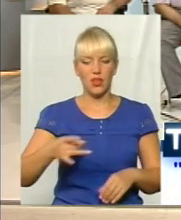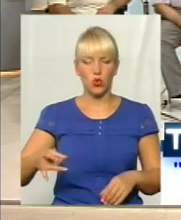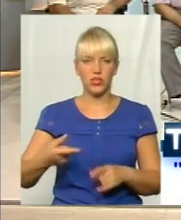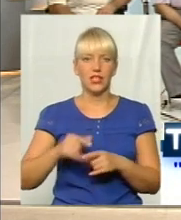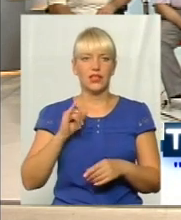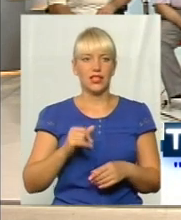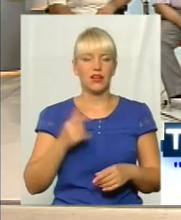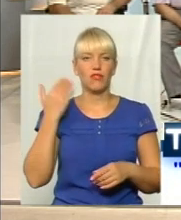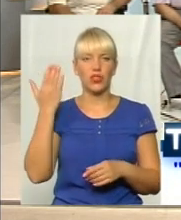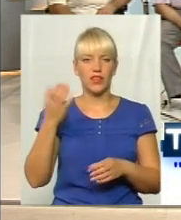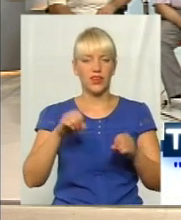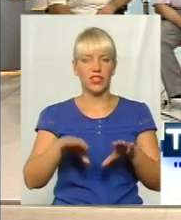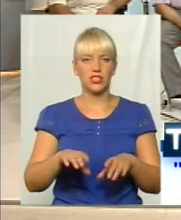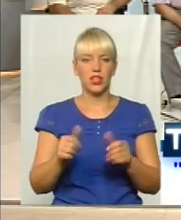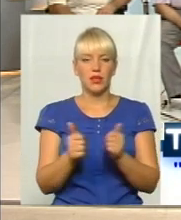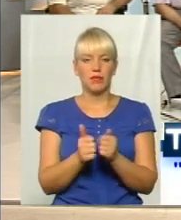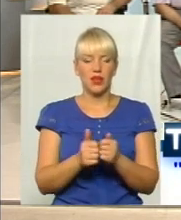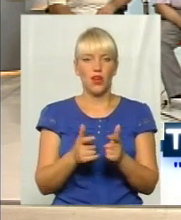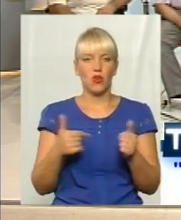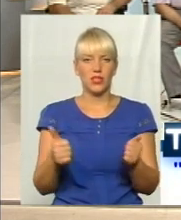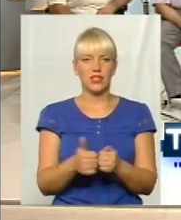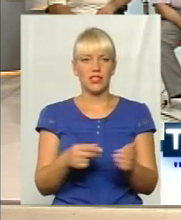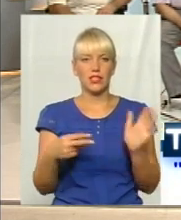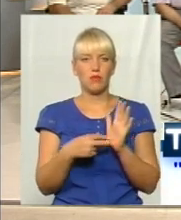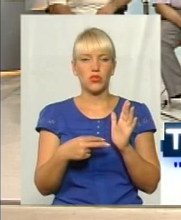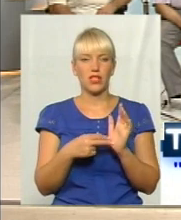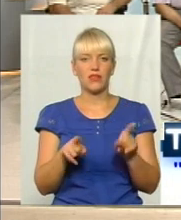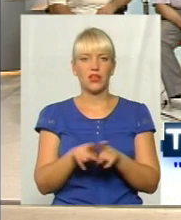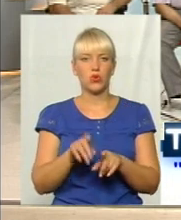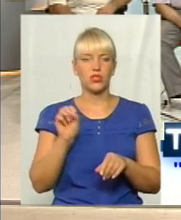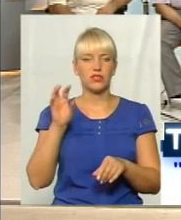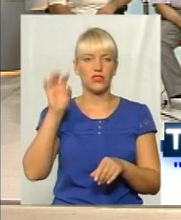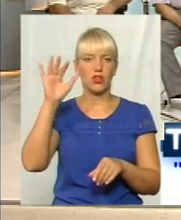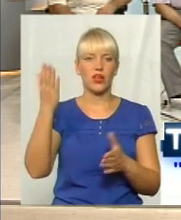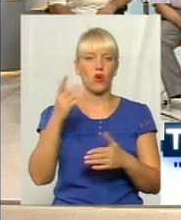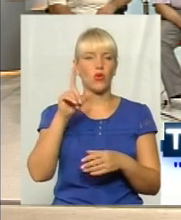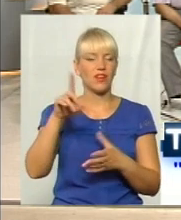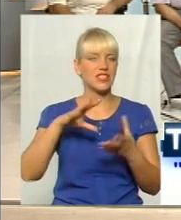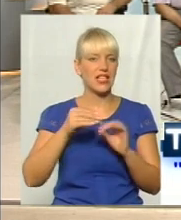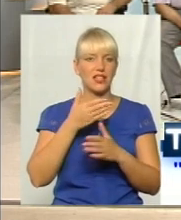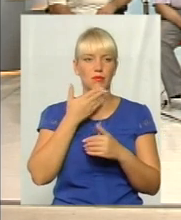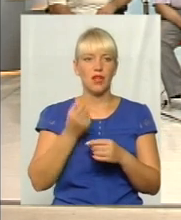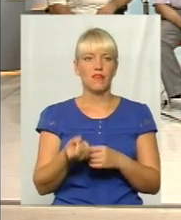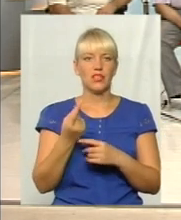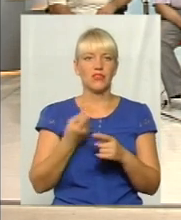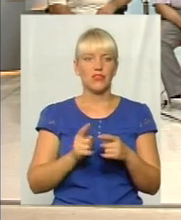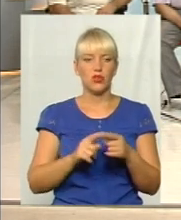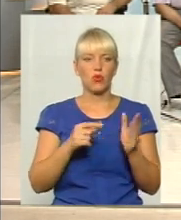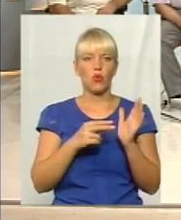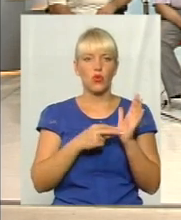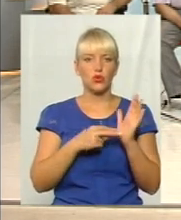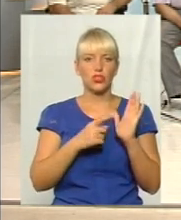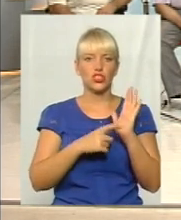і ось вони вирішили біля організації поставити теж світлофор, якого там взагалі немає. Виявилося, що він коштує 600